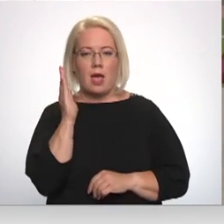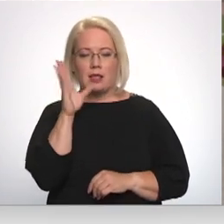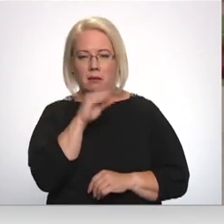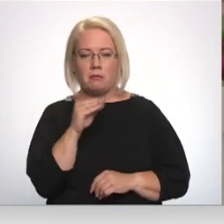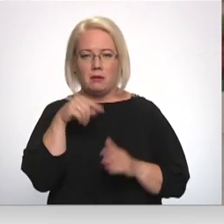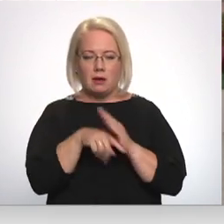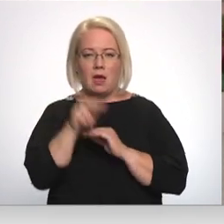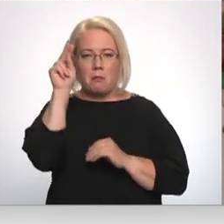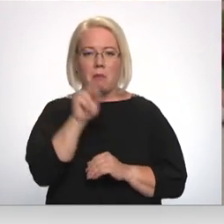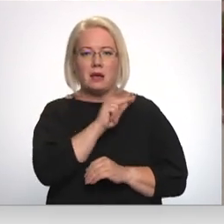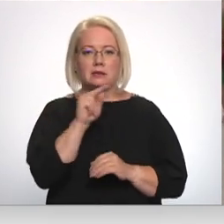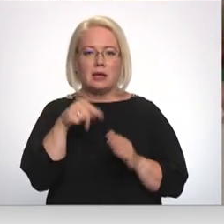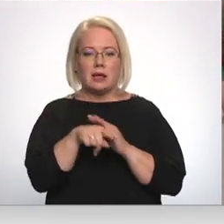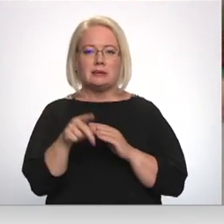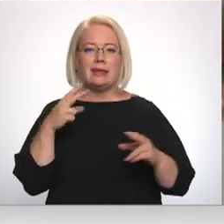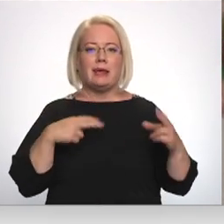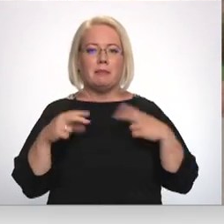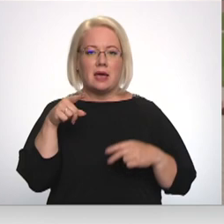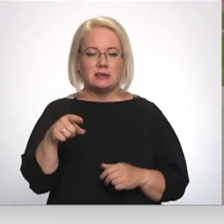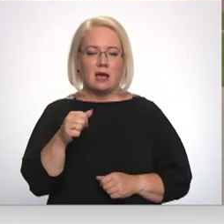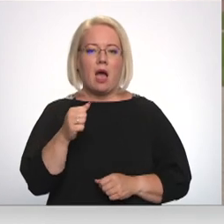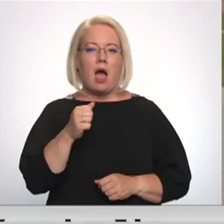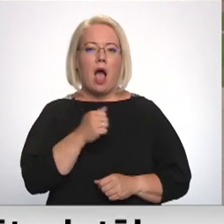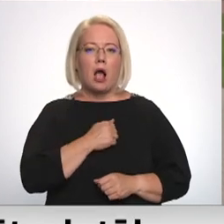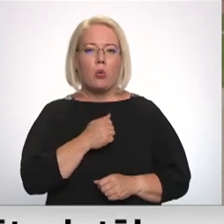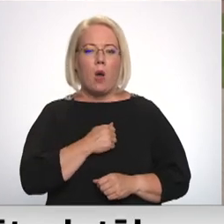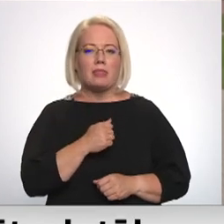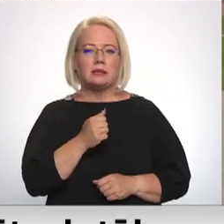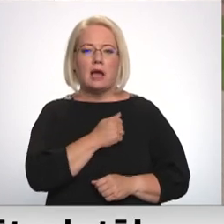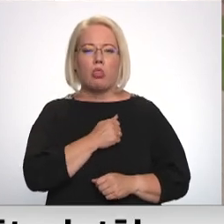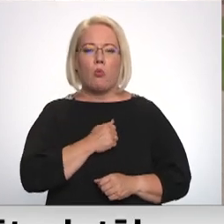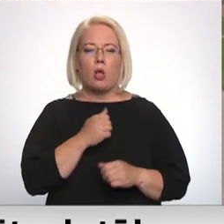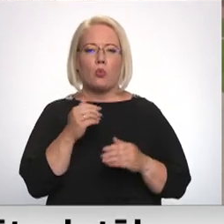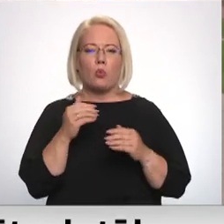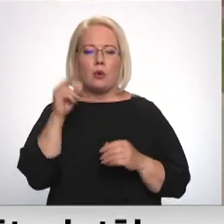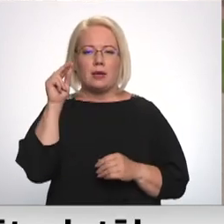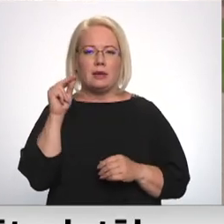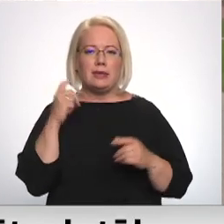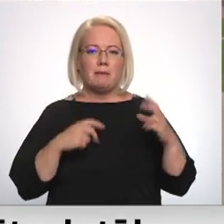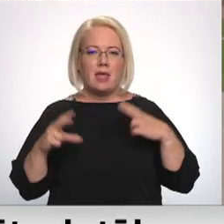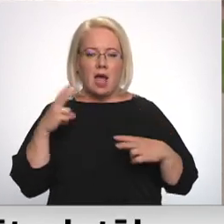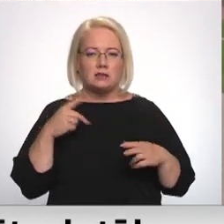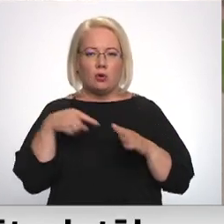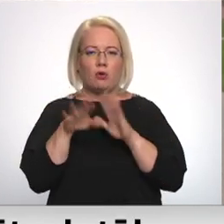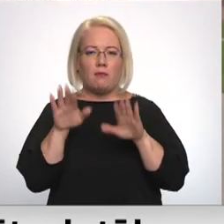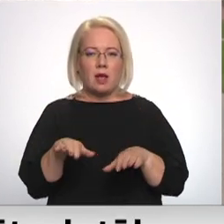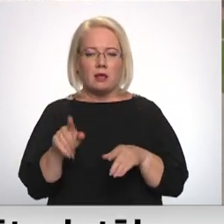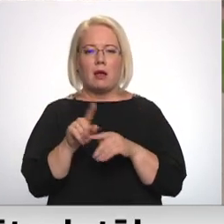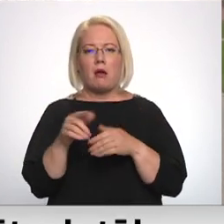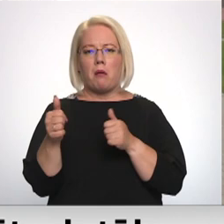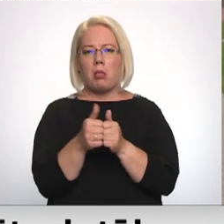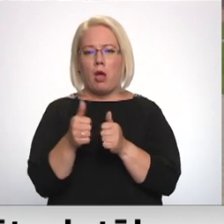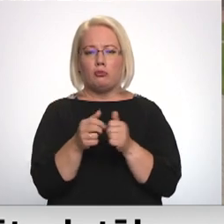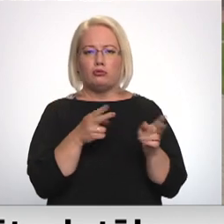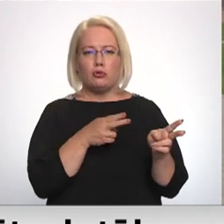ģimnāzijā, aglonas katuļu ģimnāzijā ir īspēja palikt sveicinīkim. Tur blokus ir arī kūpmētnis,